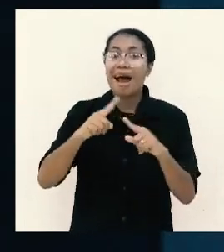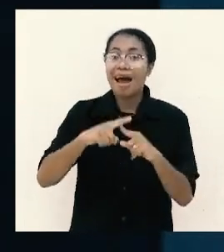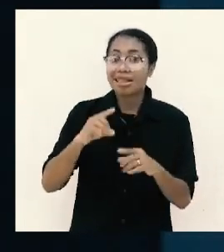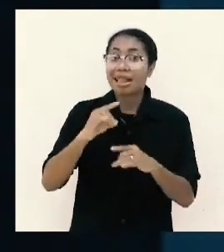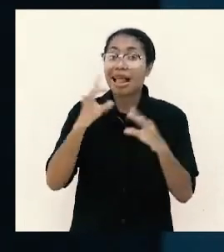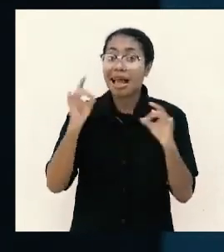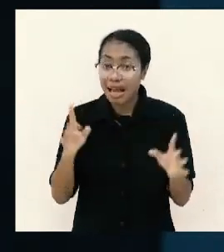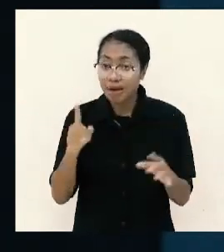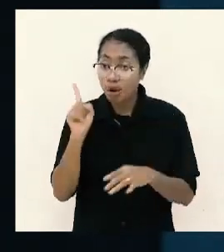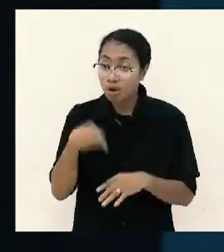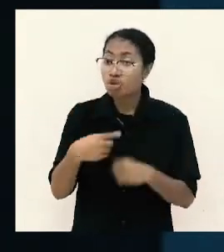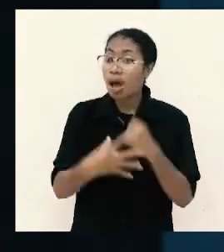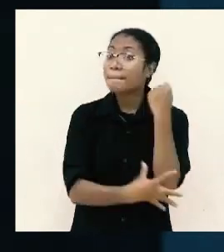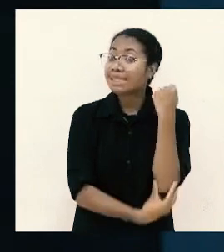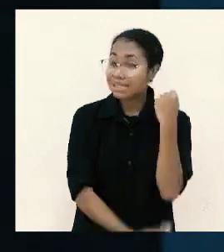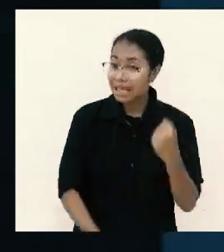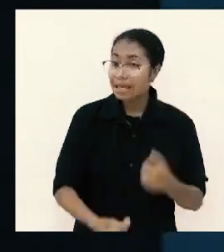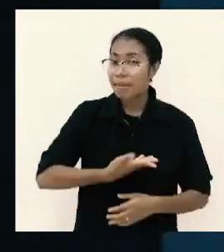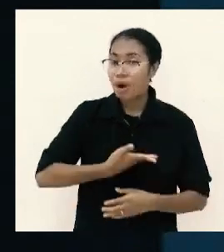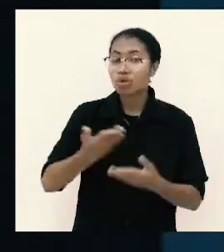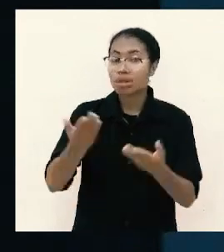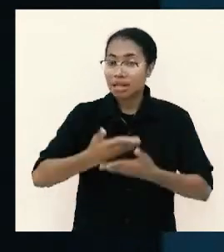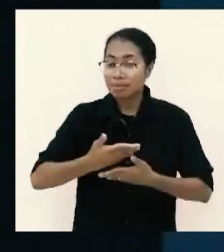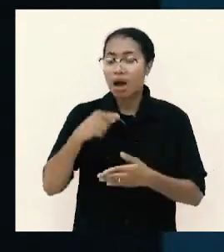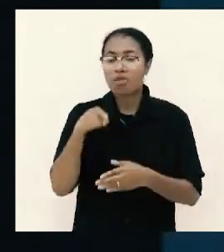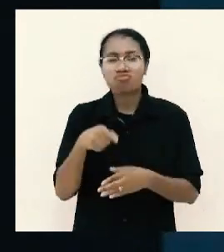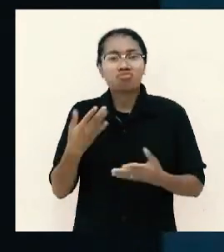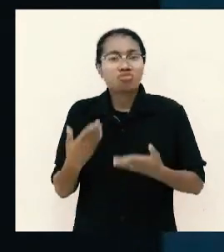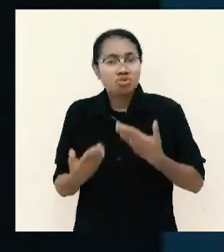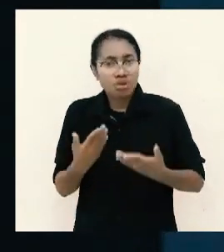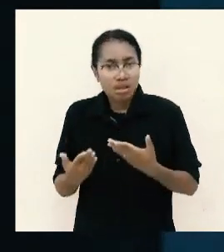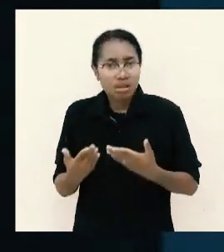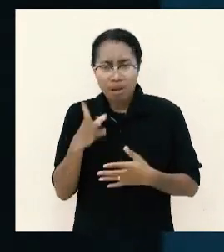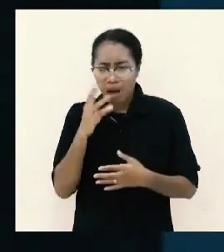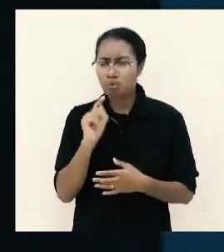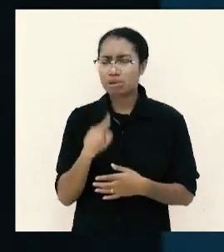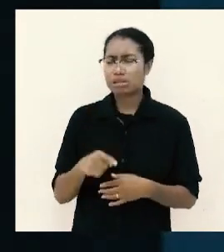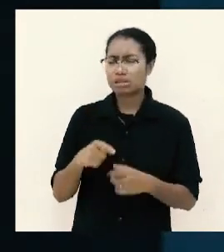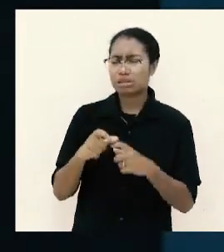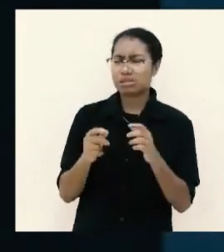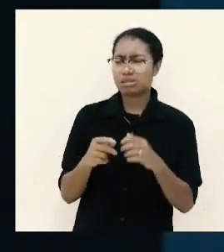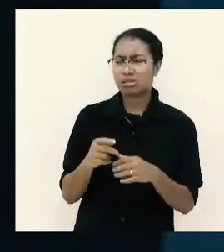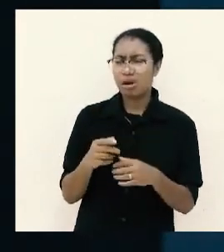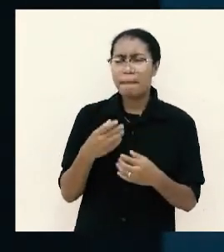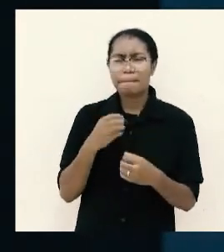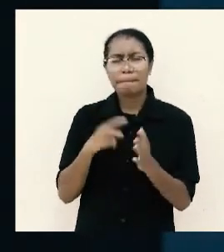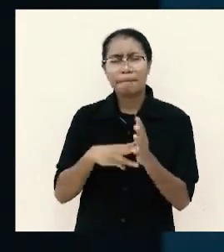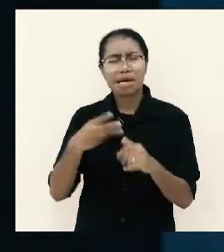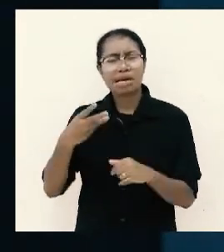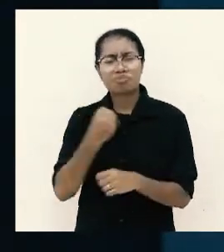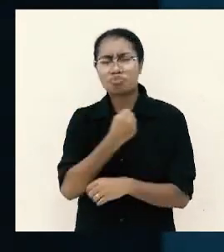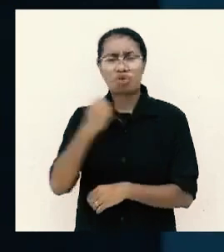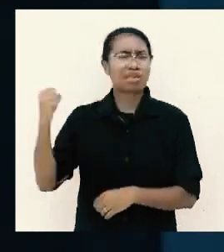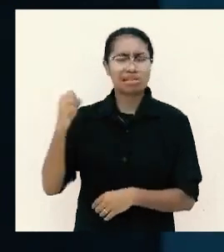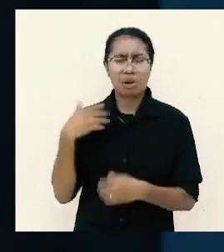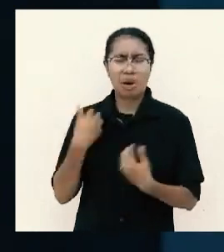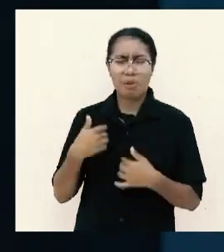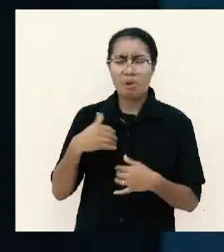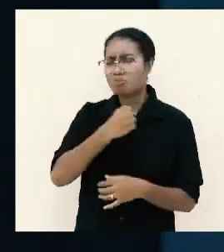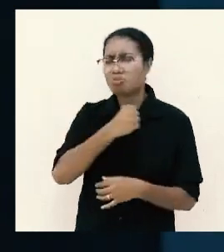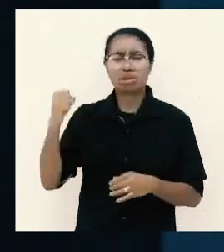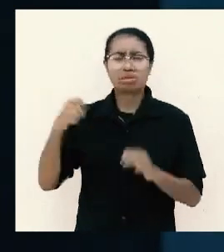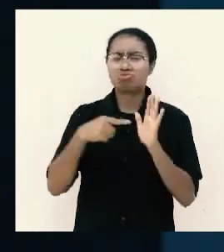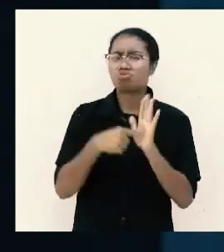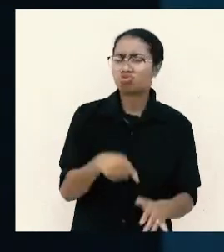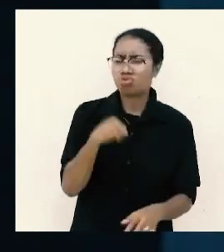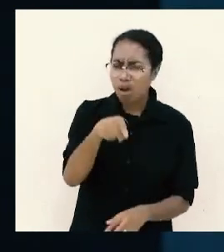mereka sudah miskin tapi memberi kalau aku derima mungkin mereka akan bersungut mungkin mereka akan protes mungkin mereka akan menuduh saya macam